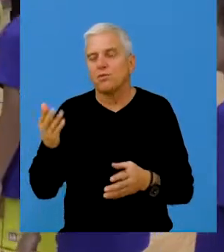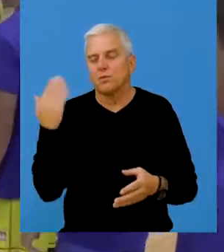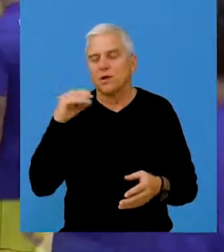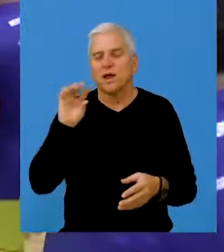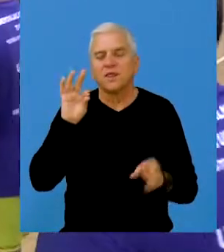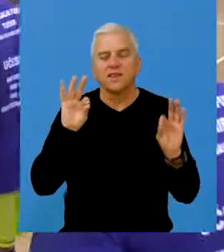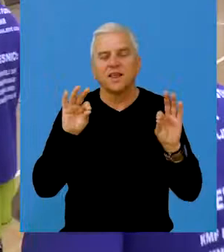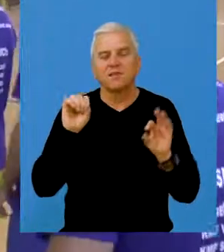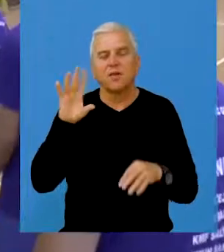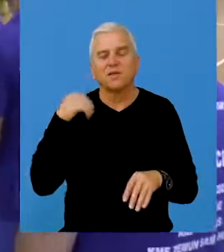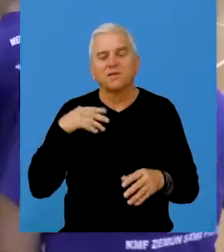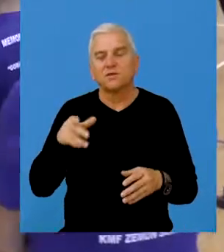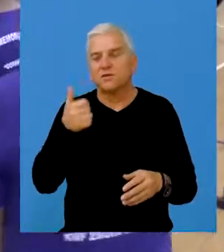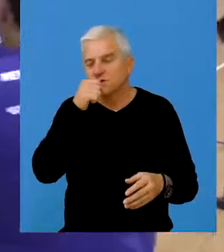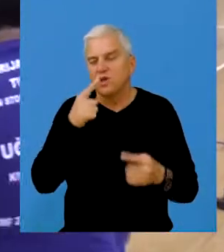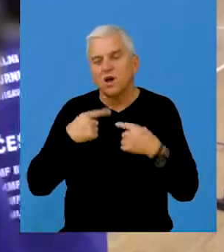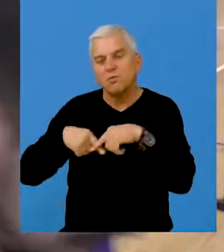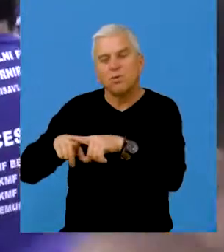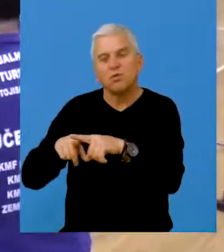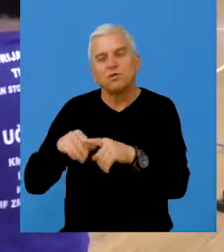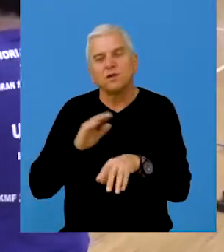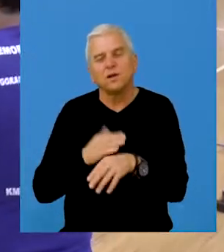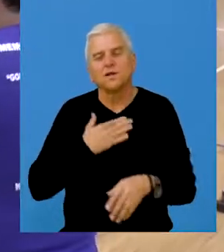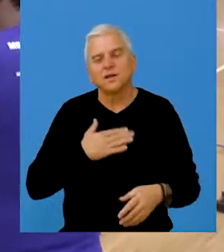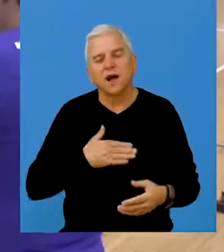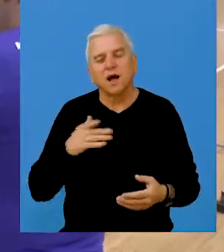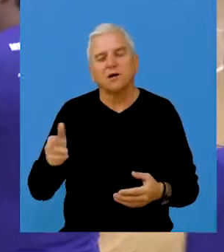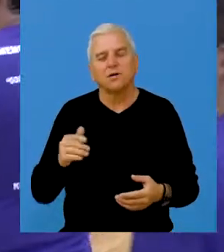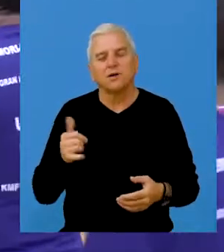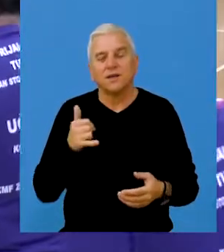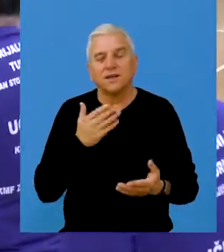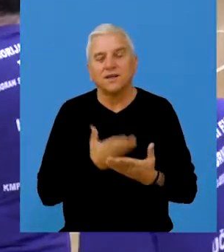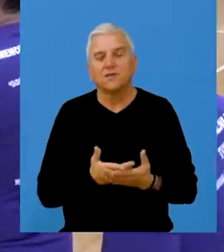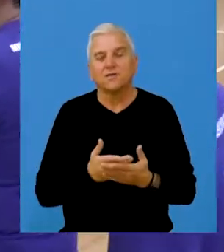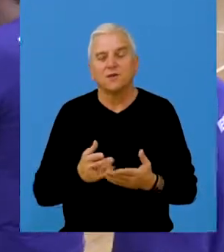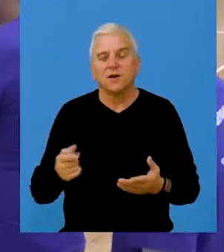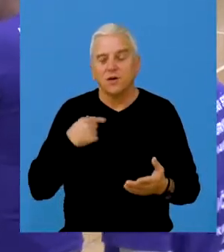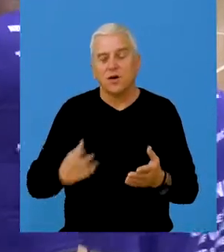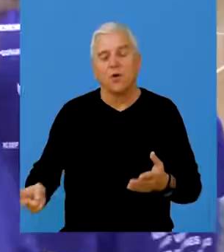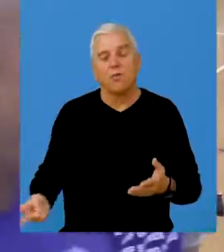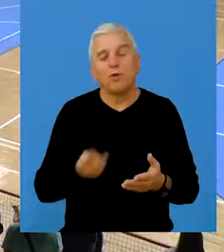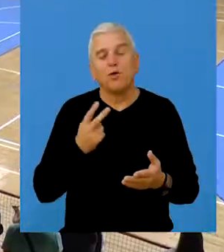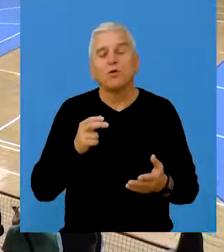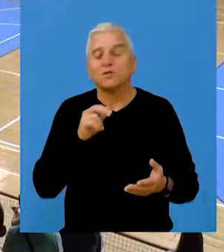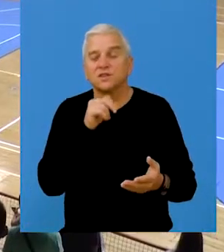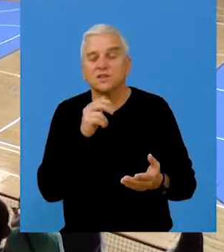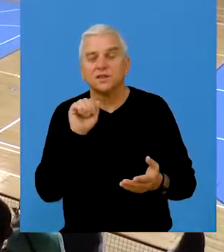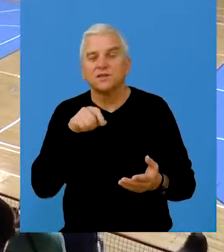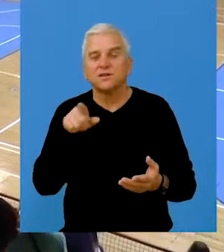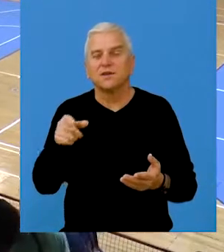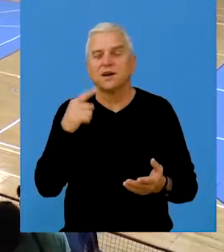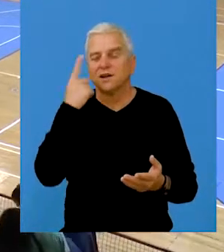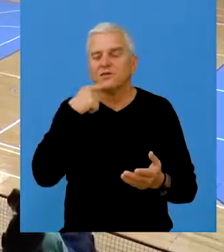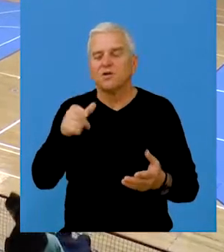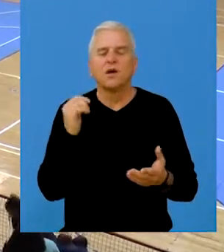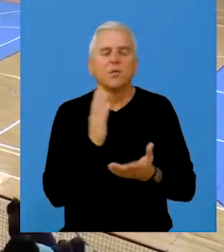pre 10-15 godina. I ono što je posebno drago, mi je i onako za uzor, kada pričamo o njemu, jeste to da